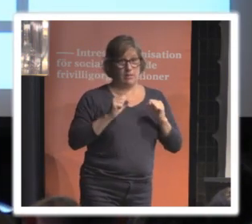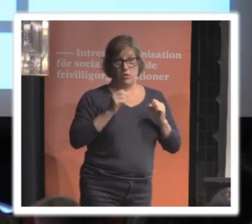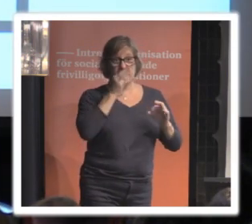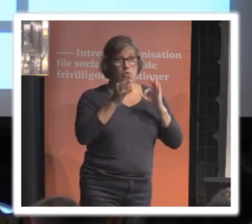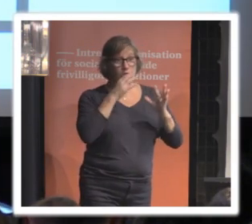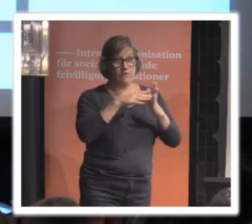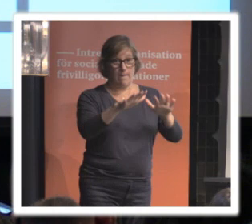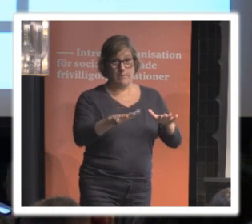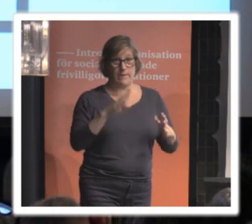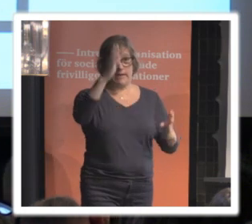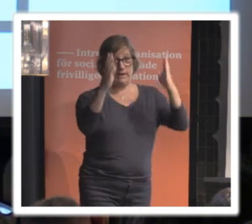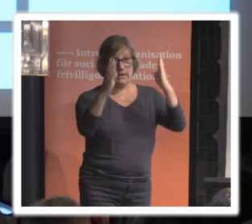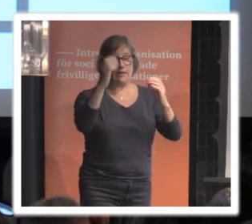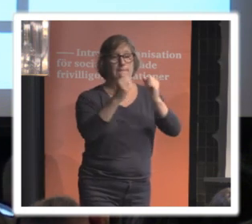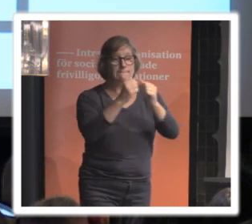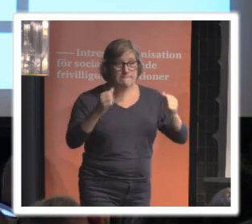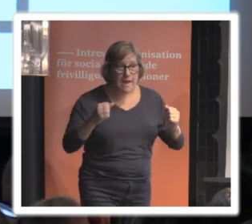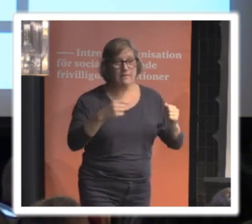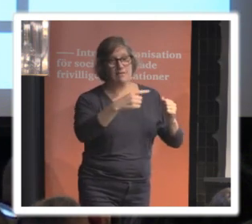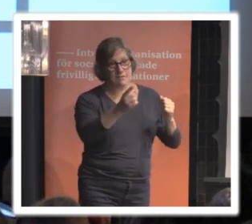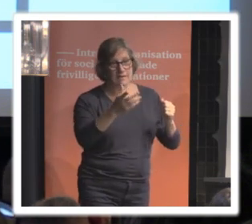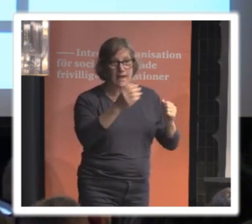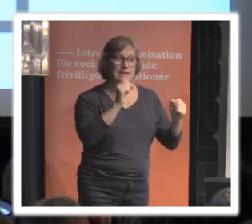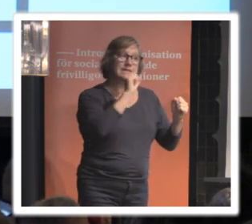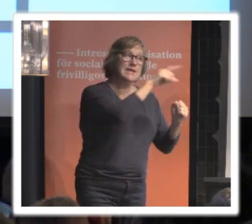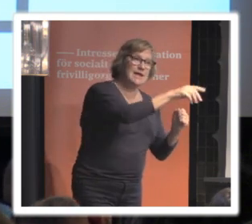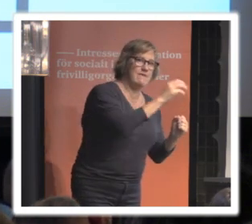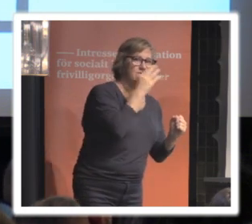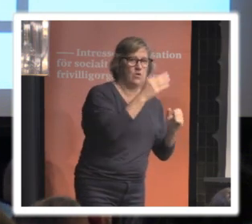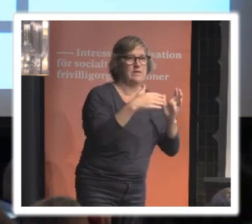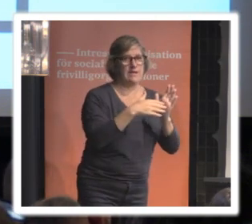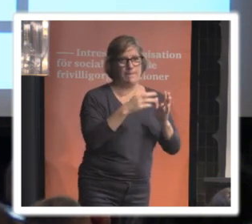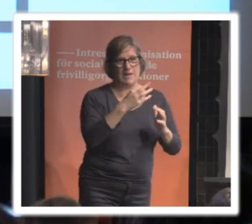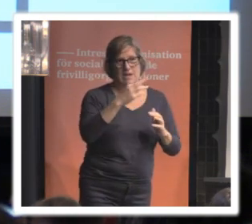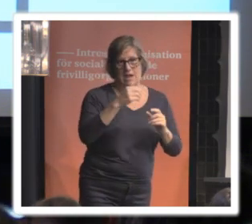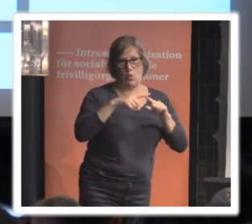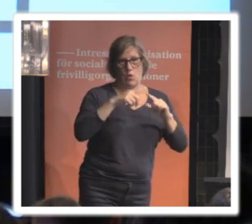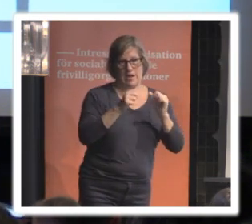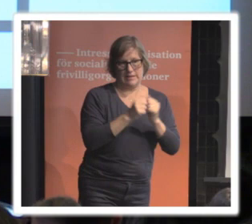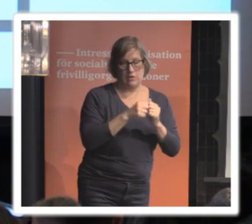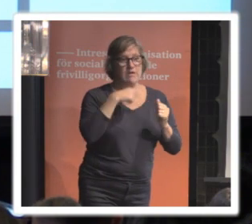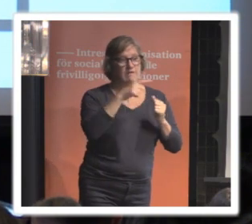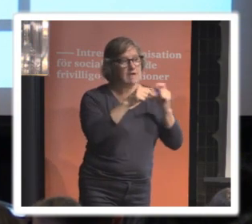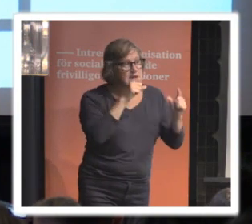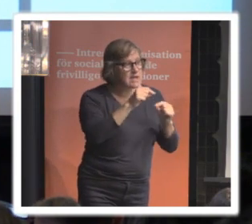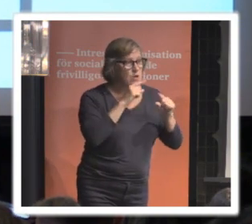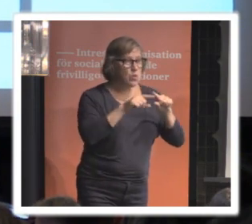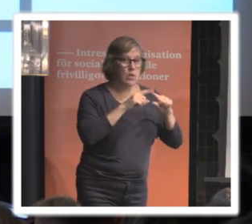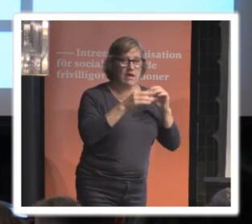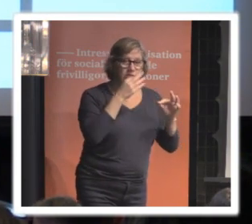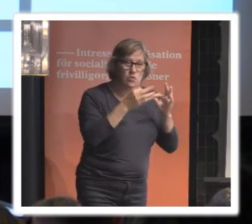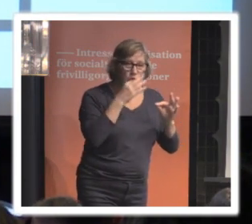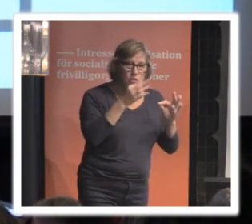går det också bra att skriva sin fråga och lämna den till Pernilla. Om man smyger sig så kommer vi att göra ett urval av de frågorna och ställa till